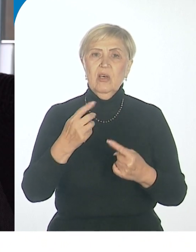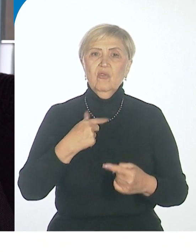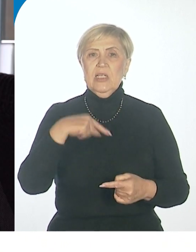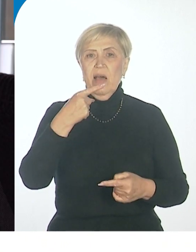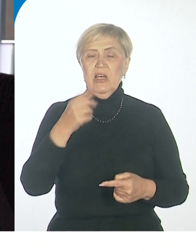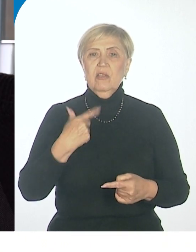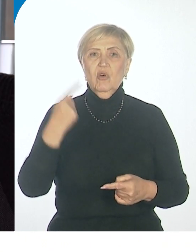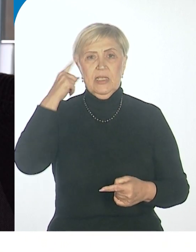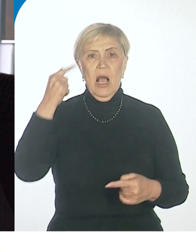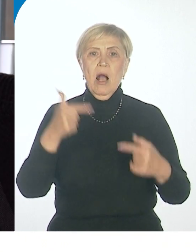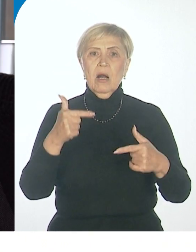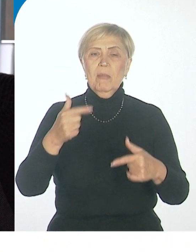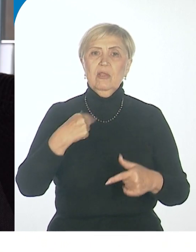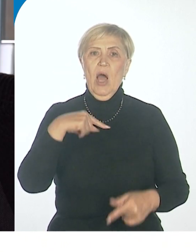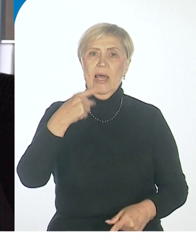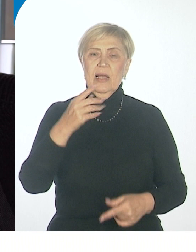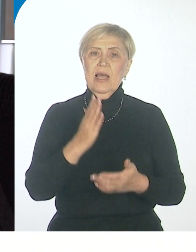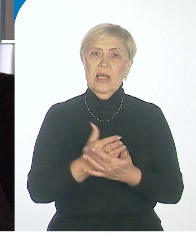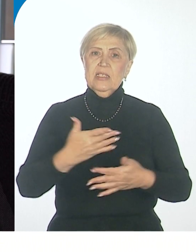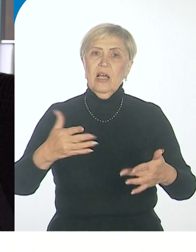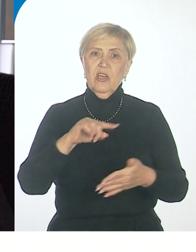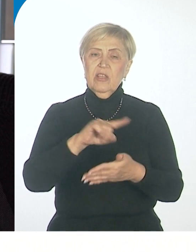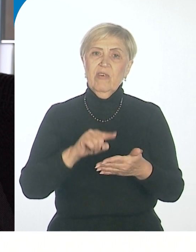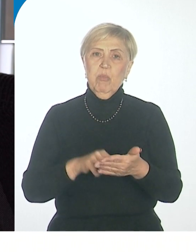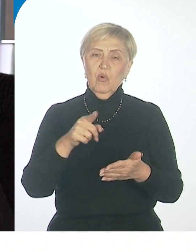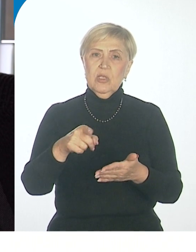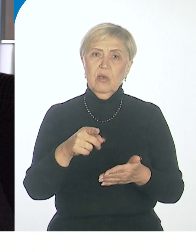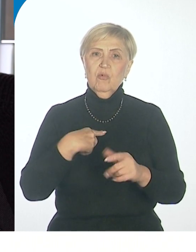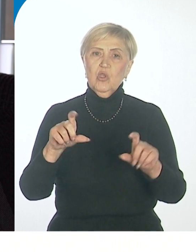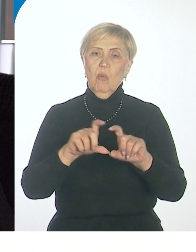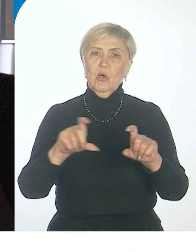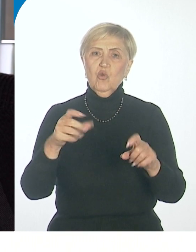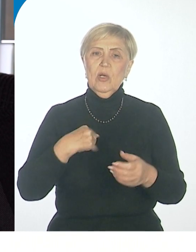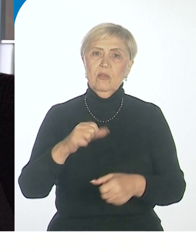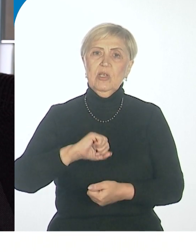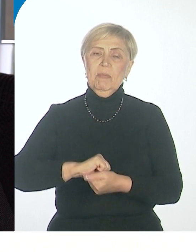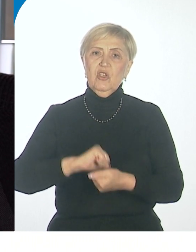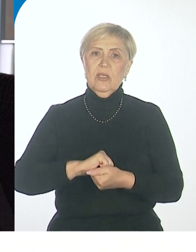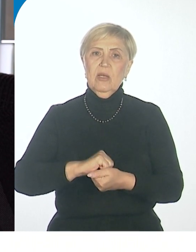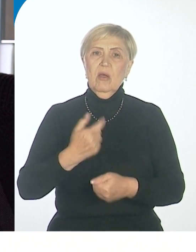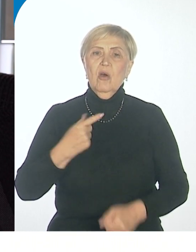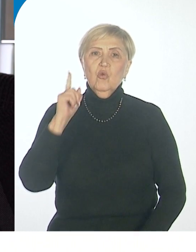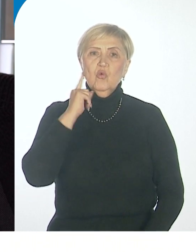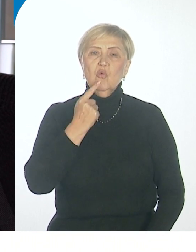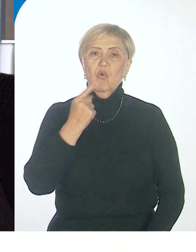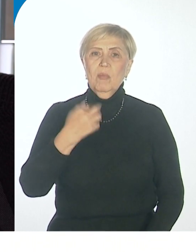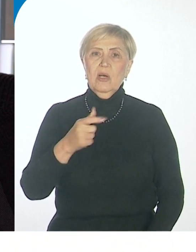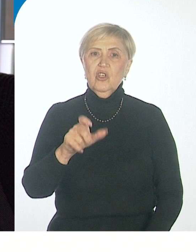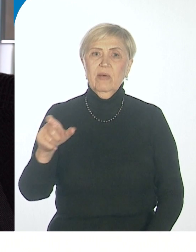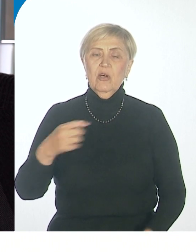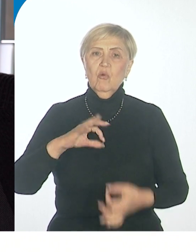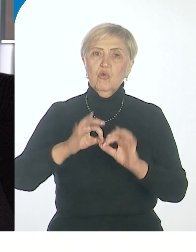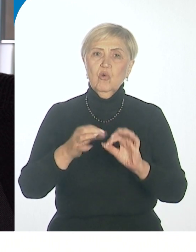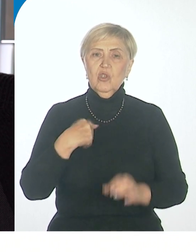какие-то вопросы даже по школьной организации, по чату. То есть глухому человеку, родителю, очень сложно понять даже текст, что